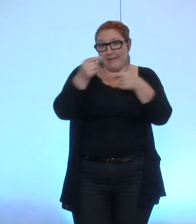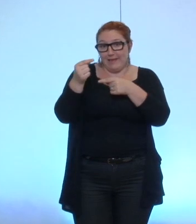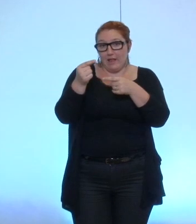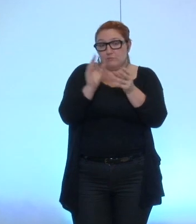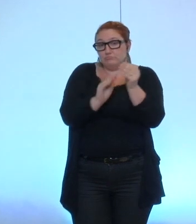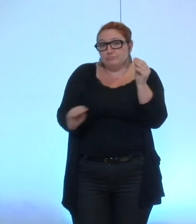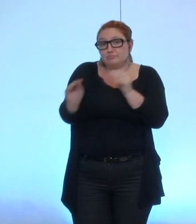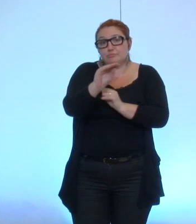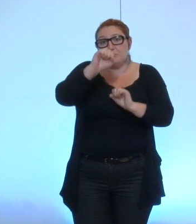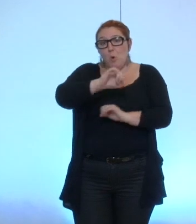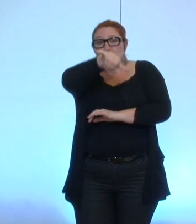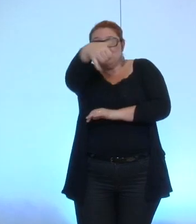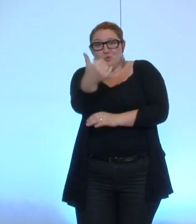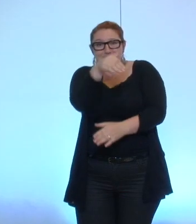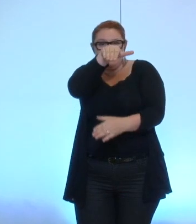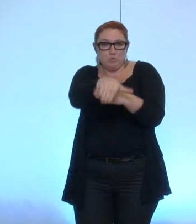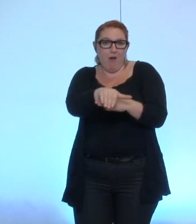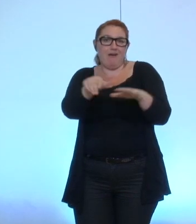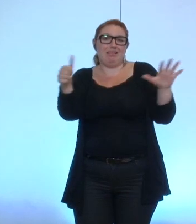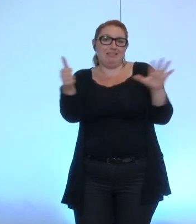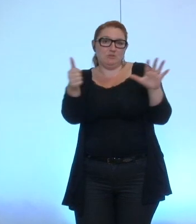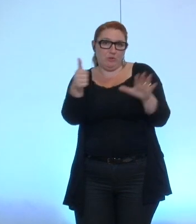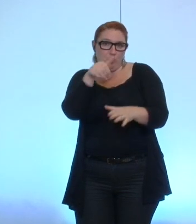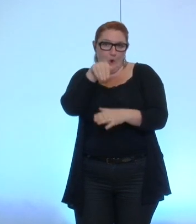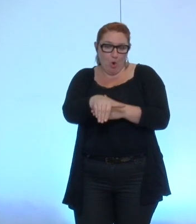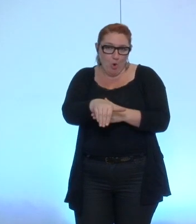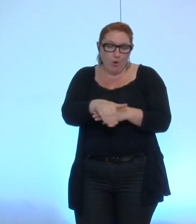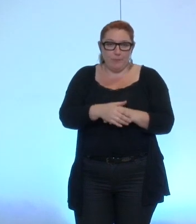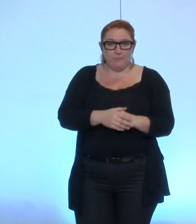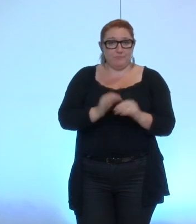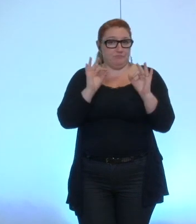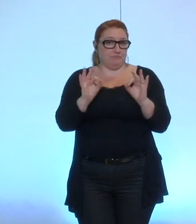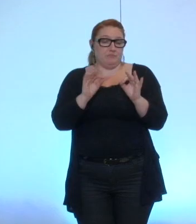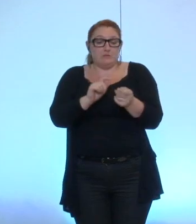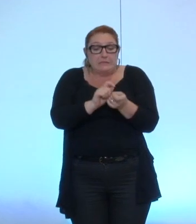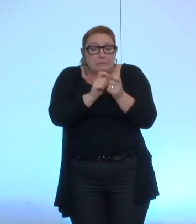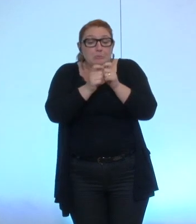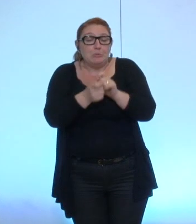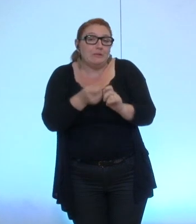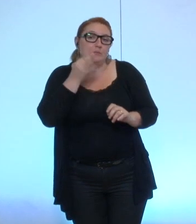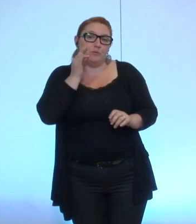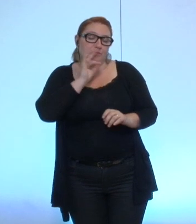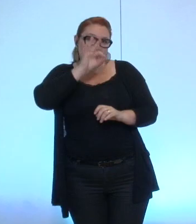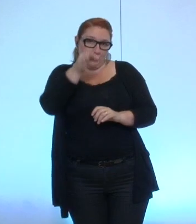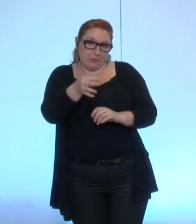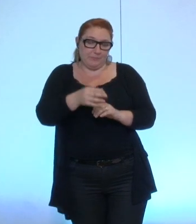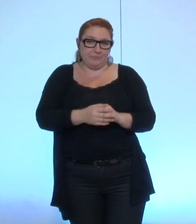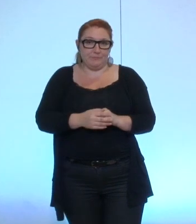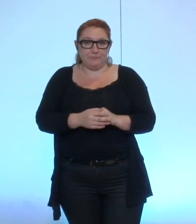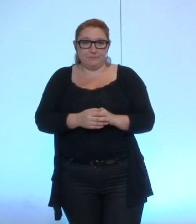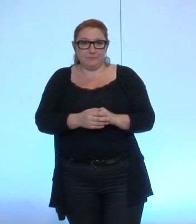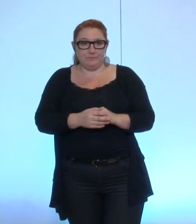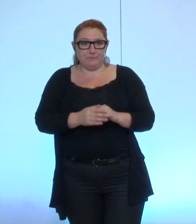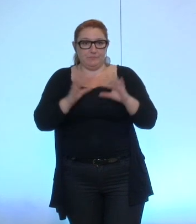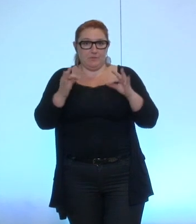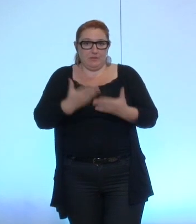18h jeudi soir 18h c'est ça là effectivement il y a une petite modification par rapport à la situation